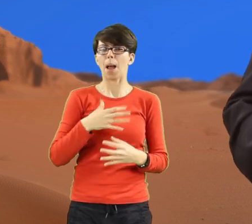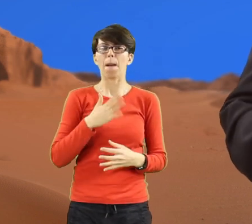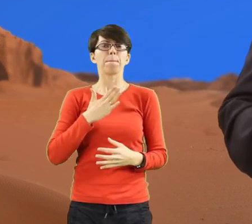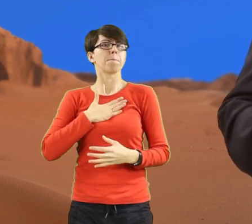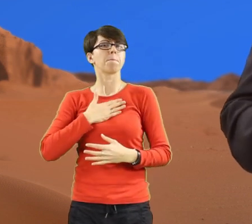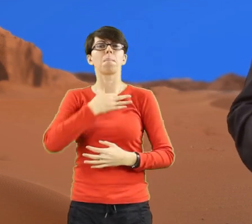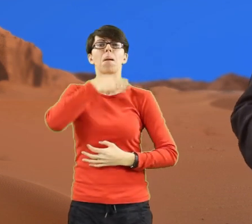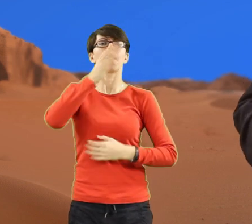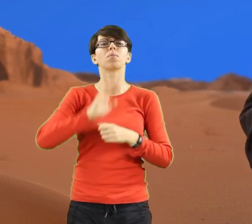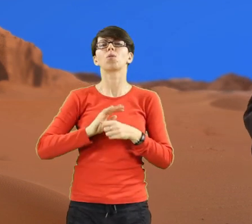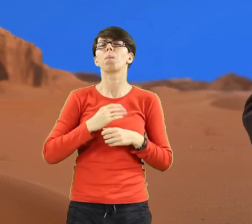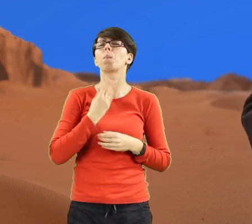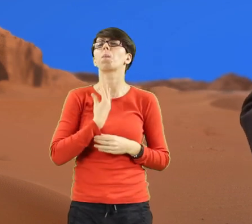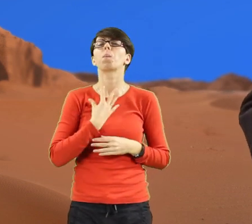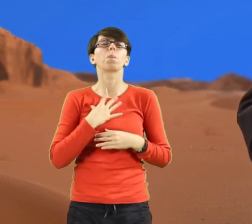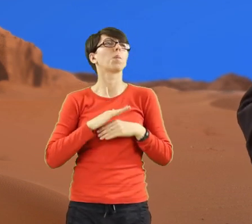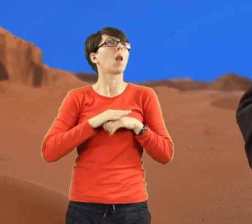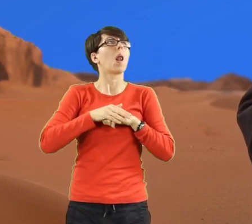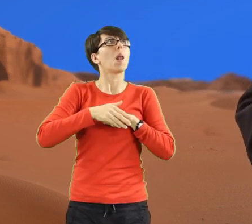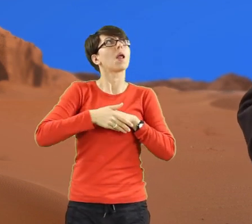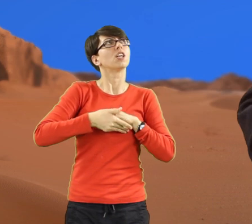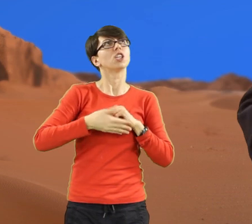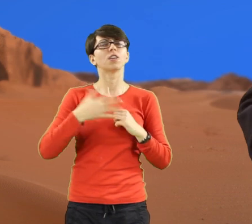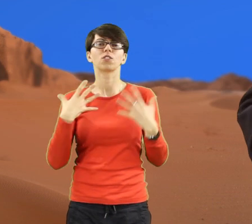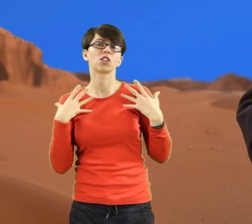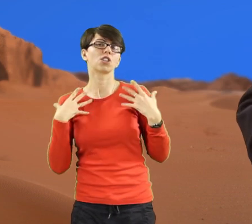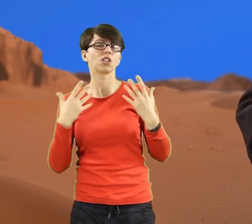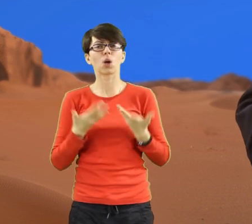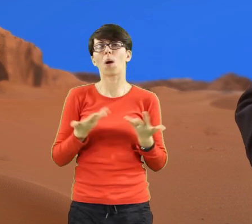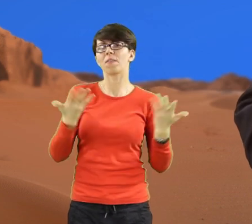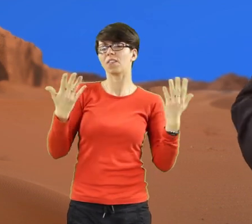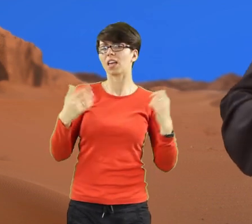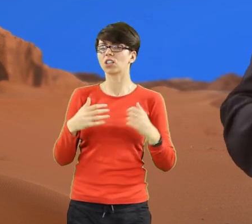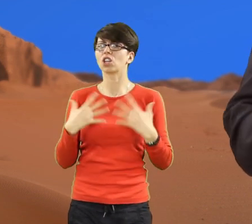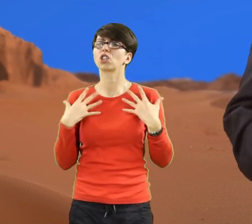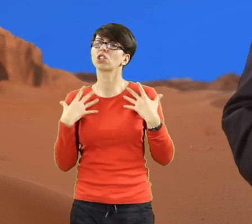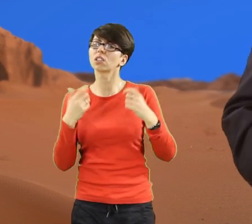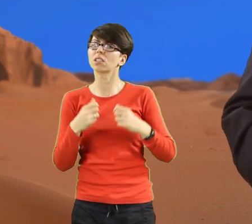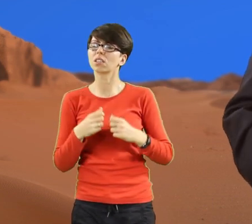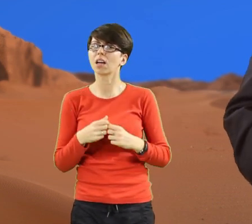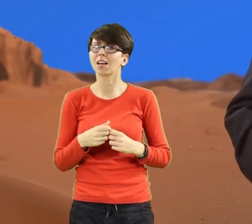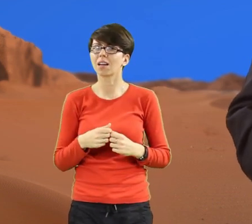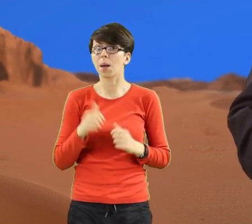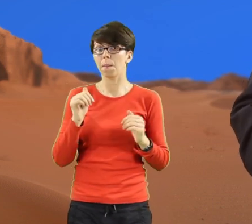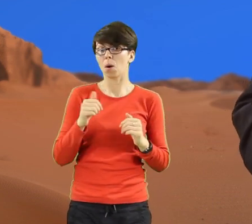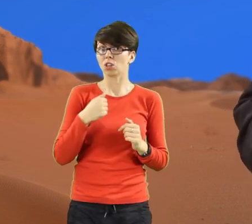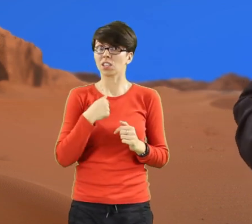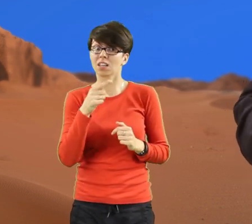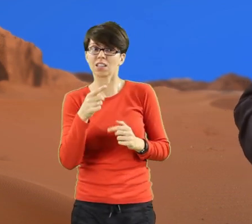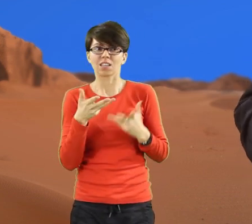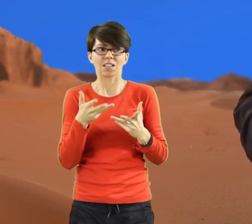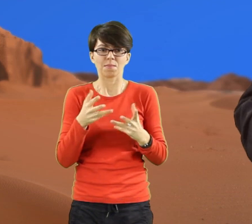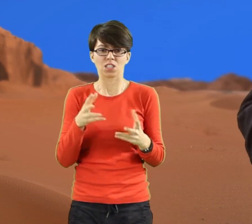uczynią życie przyjemniejszym, prostszym? Ile jesteś w stanie zrobić, żeby